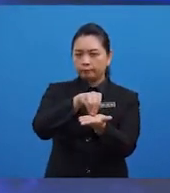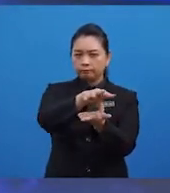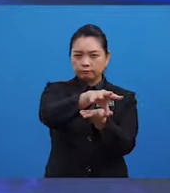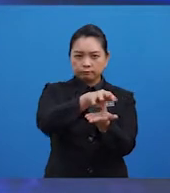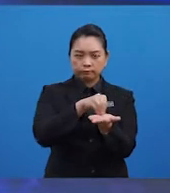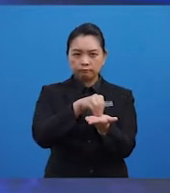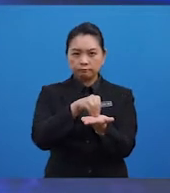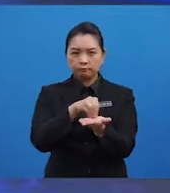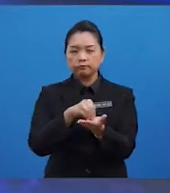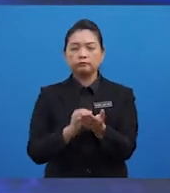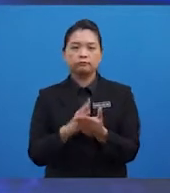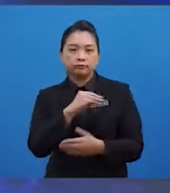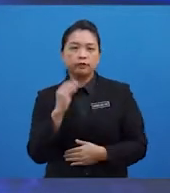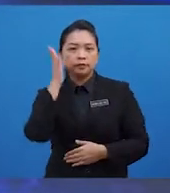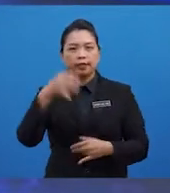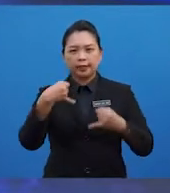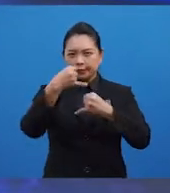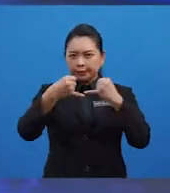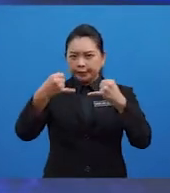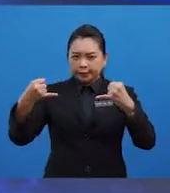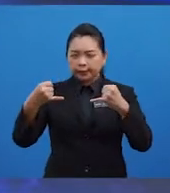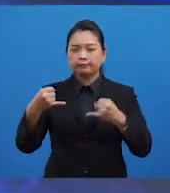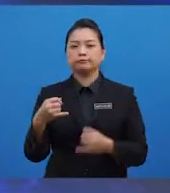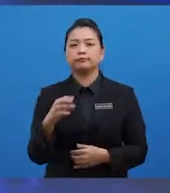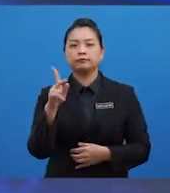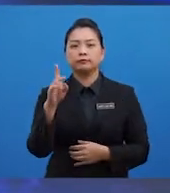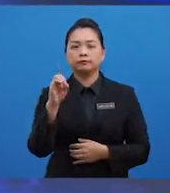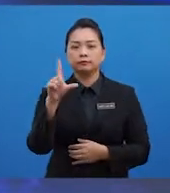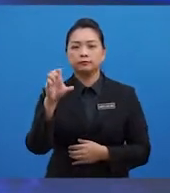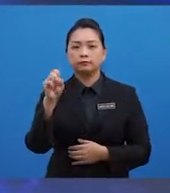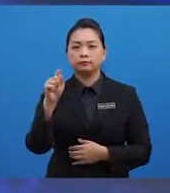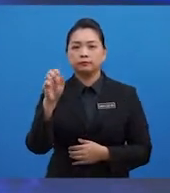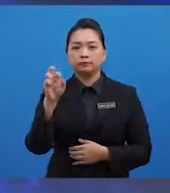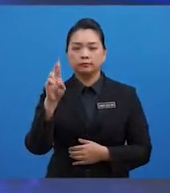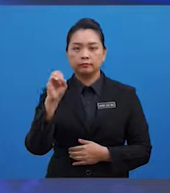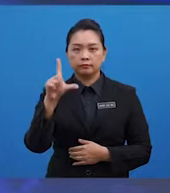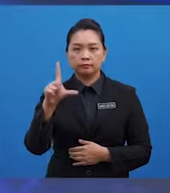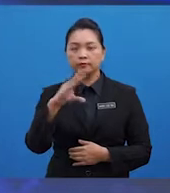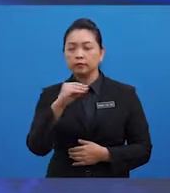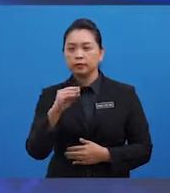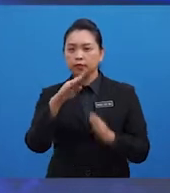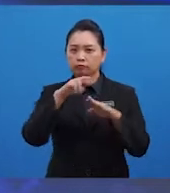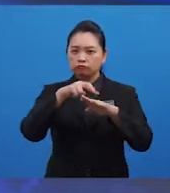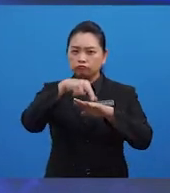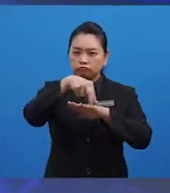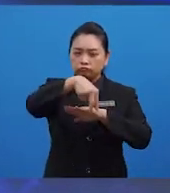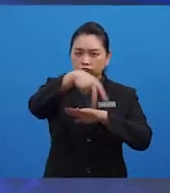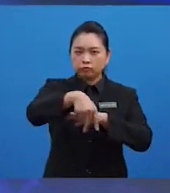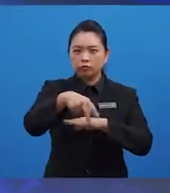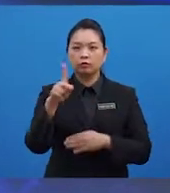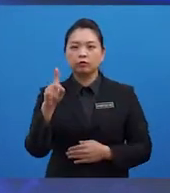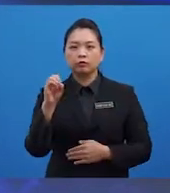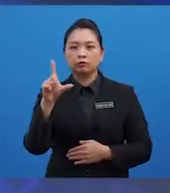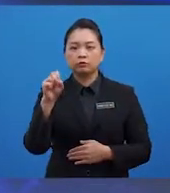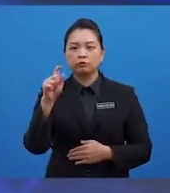akan mengikat kolesterol untuk membantu menurunkan kolesterol dalam darah. Manakala, serat